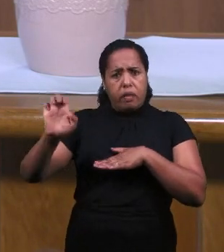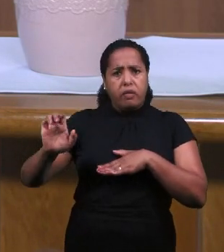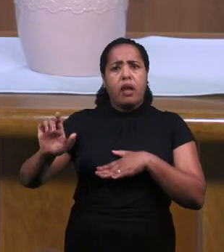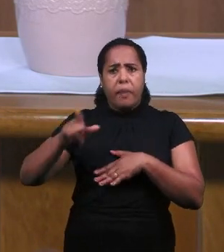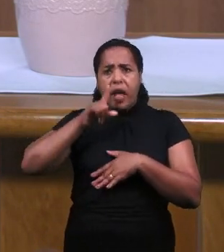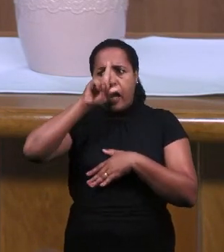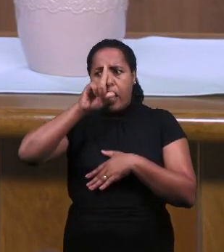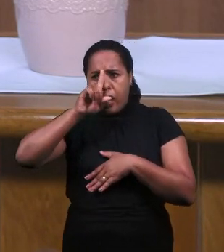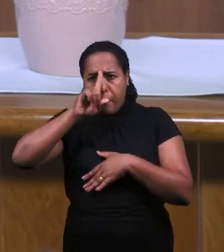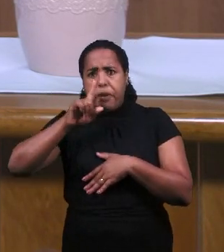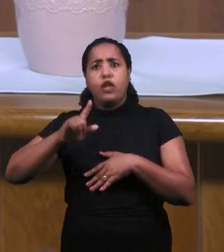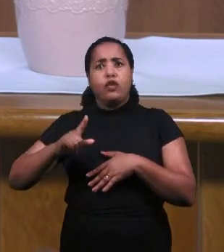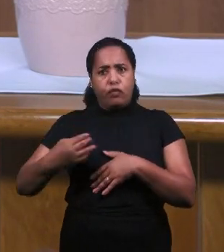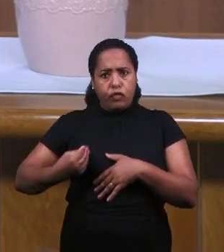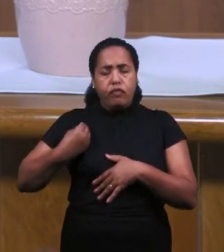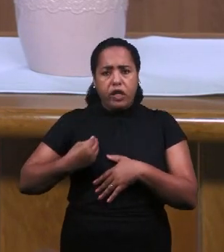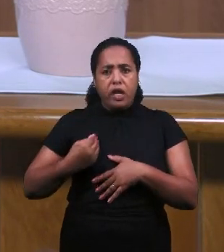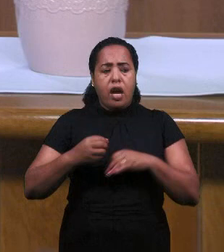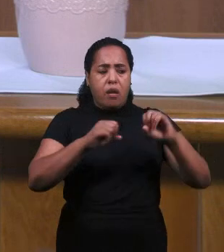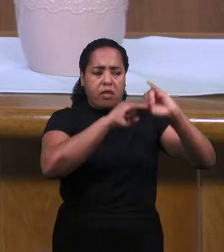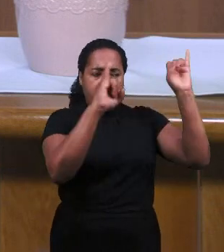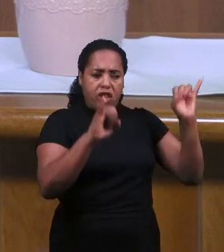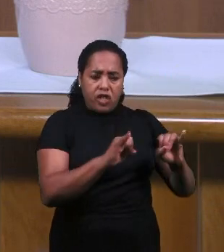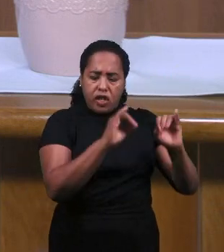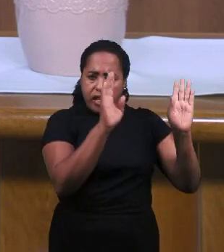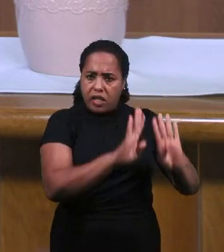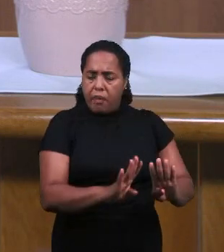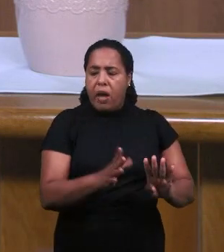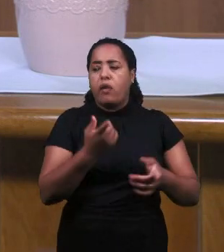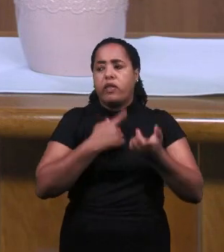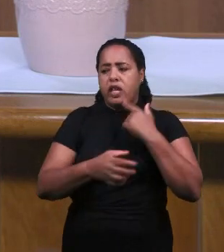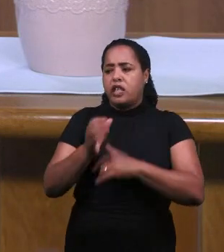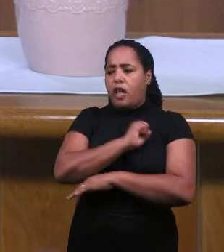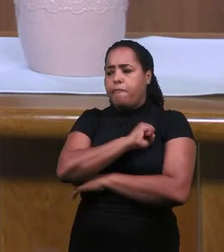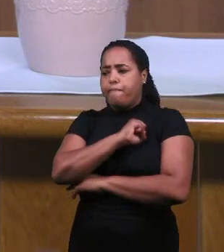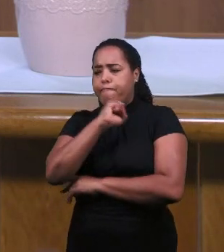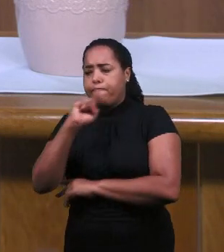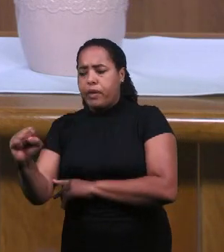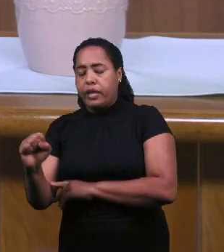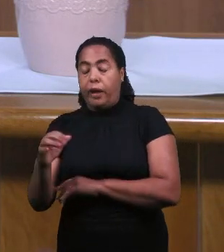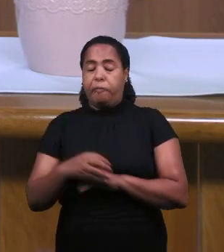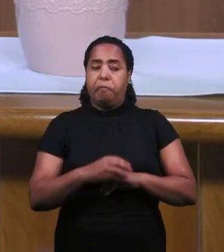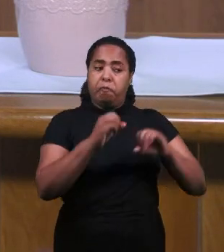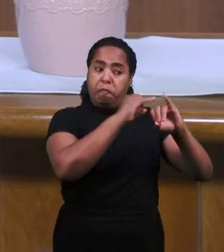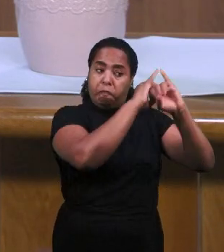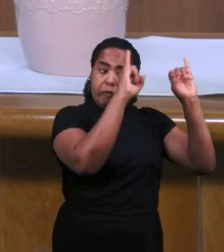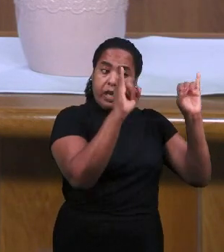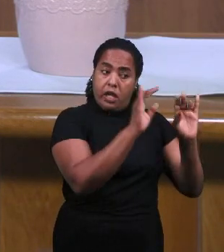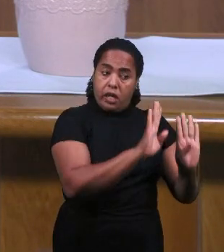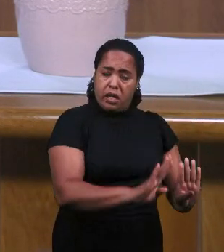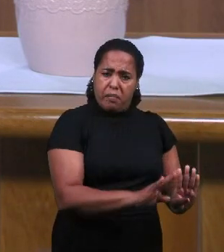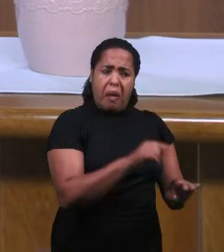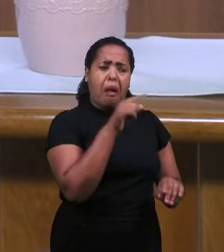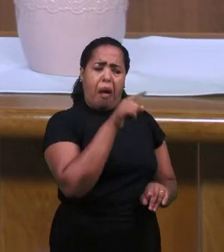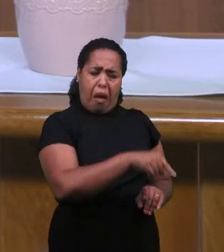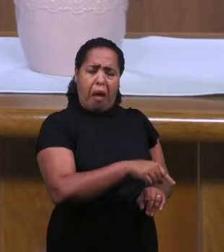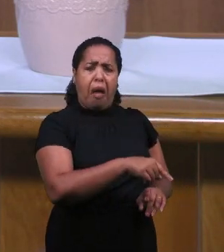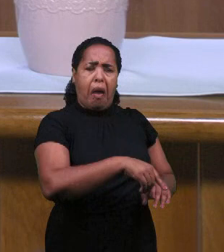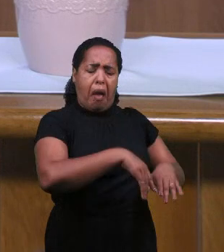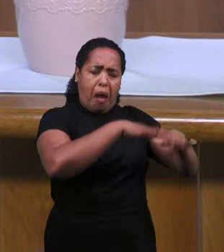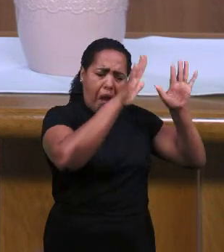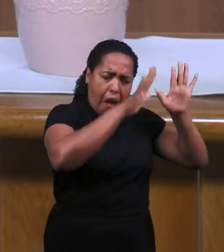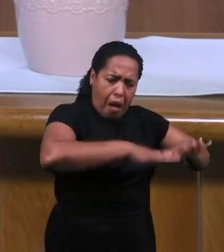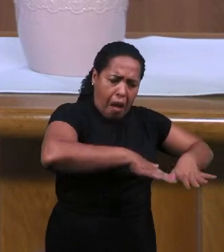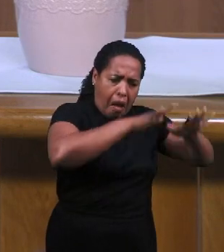Внимание Что он Действительно Его жизнь Подвергалась Опасности Она бы убила его Изавель Она была